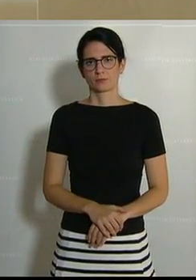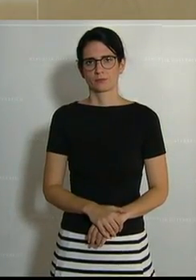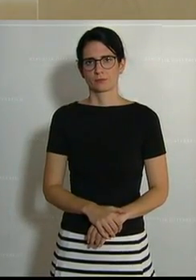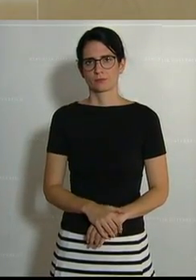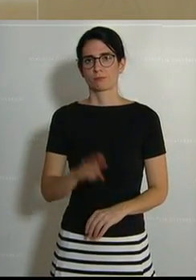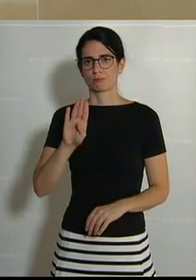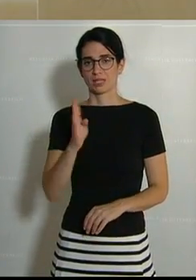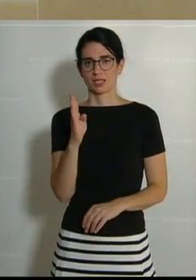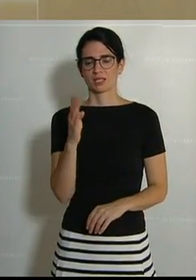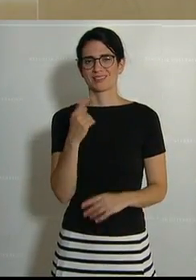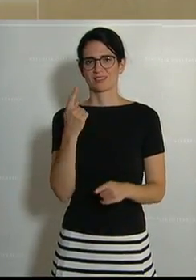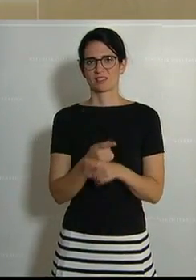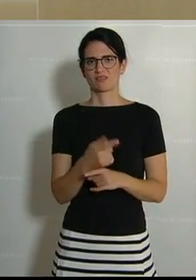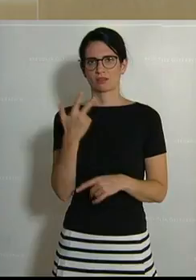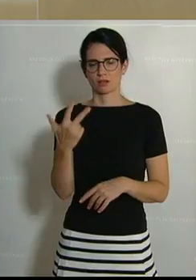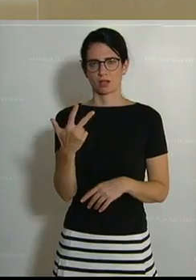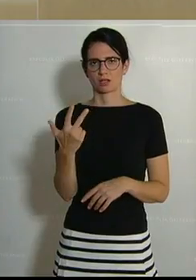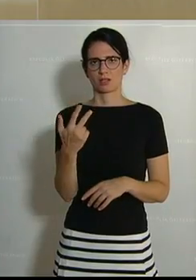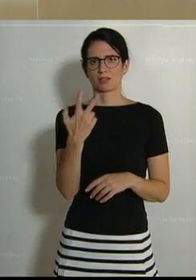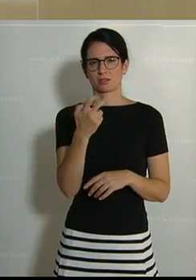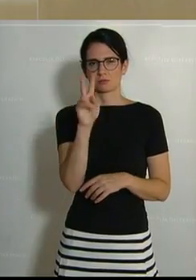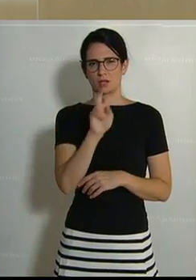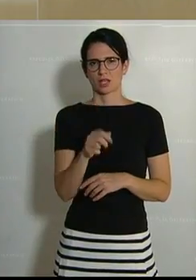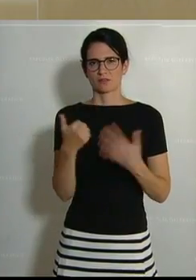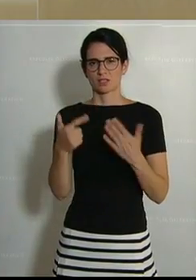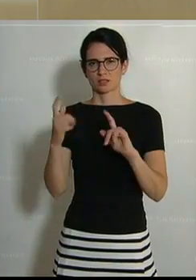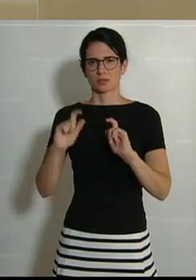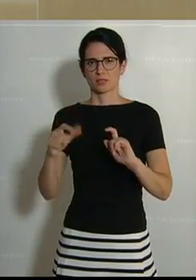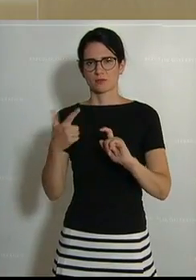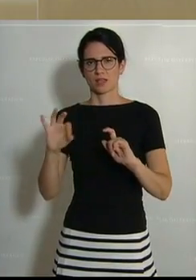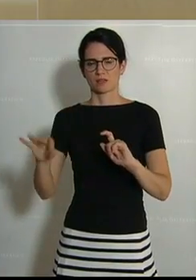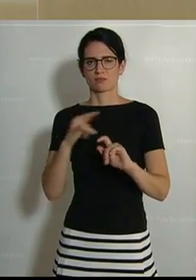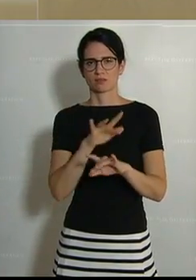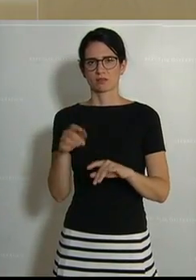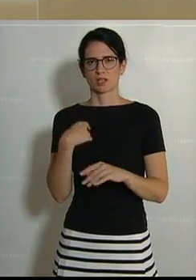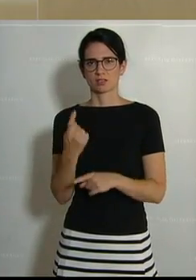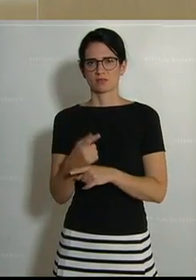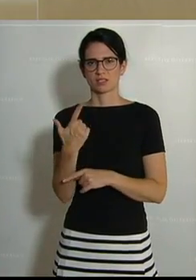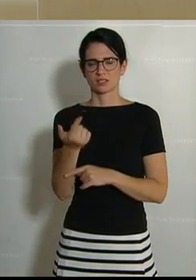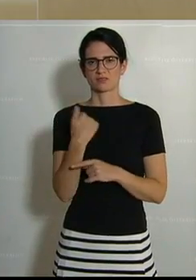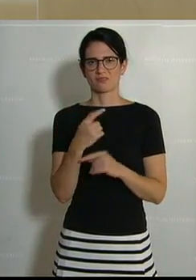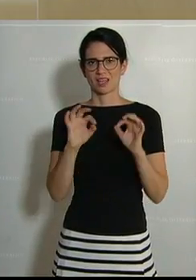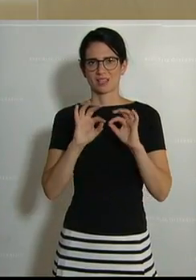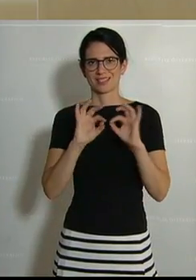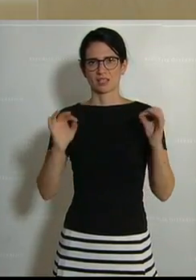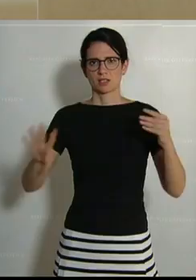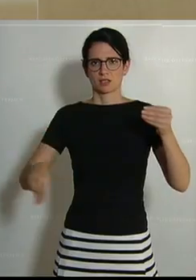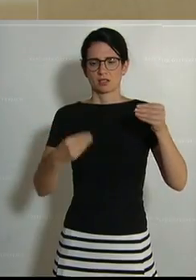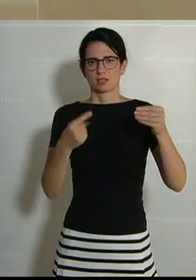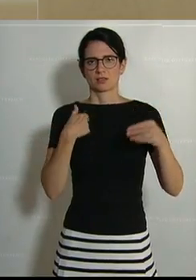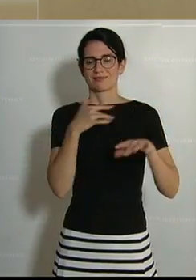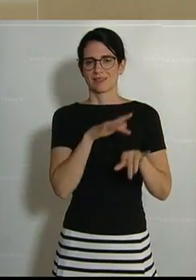wird. b, Ziffer 3 lautet, drittens in § 6 Absatz 2f werden nach Ziffer 2 folgende Sätze angefügt,